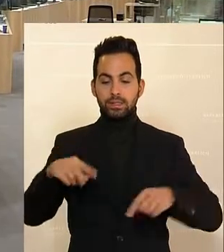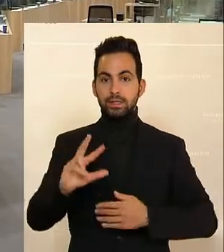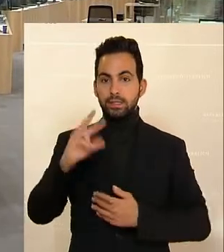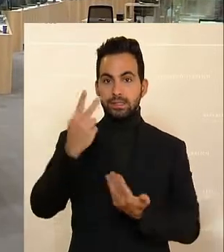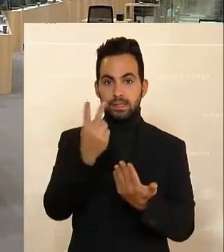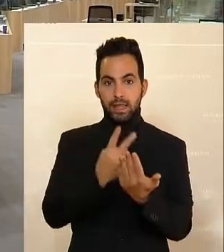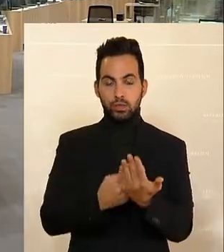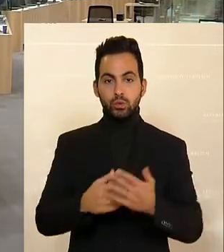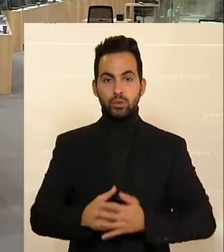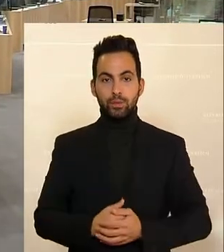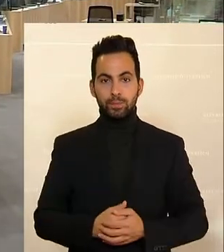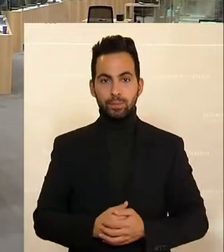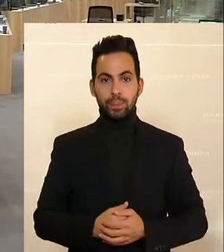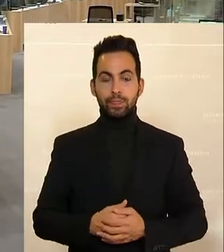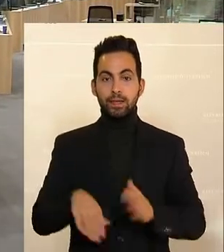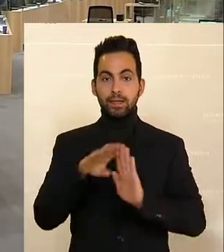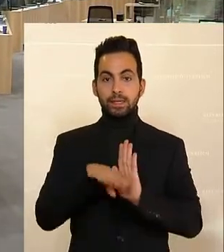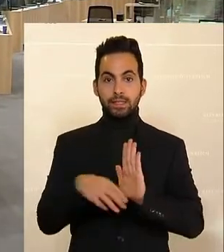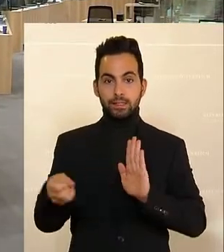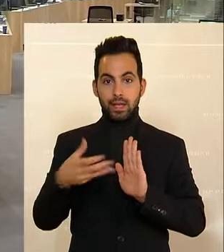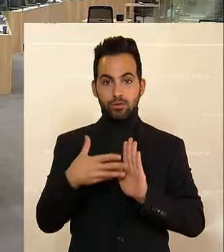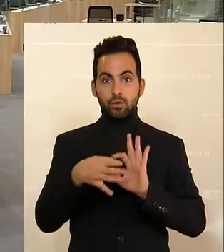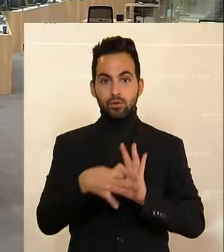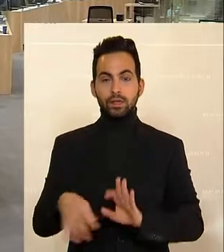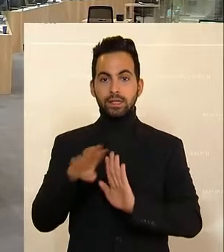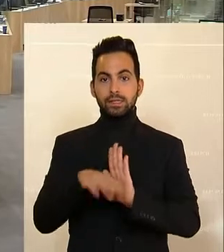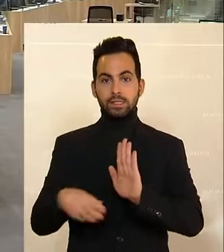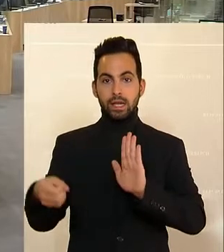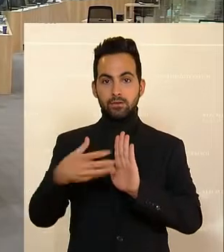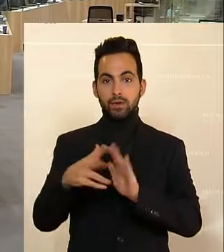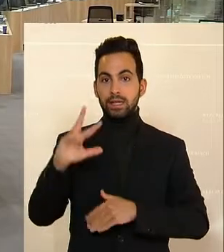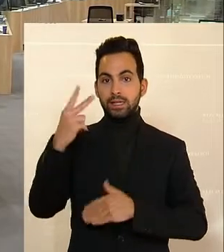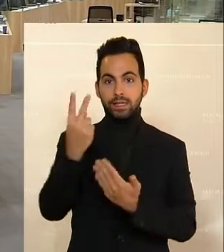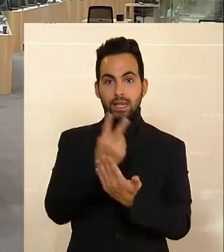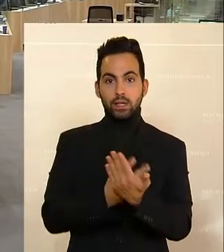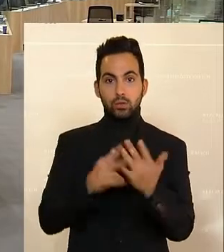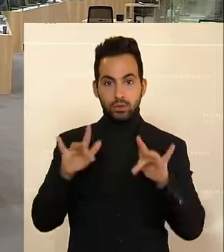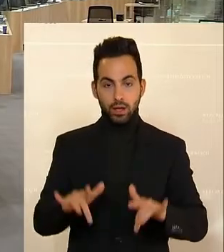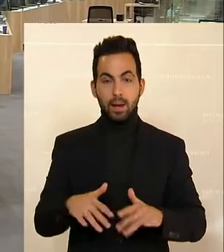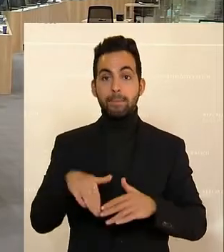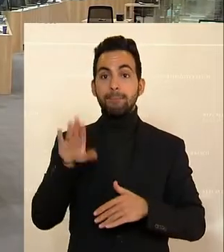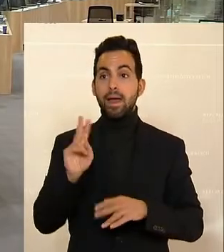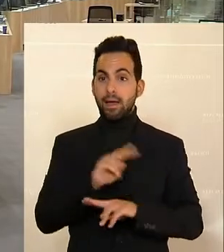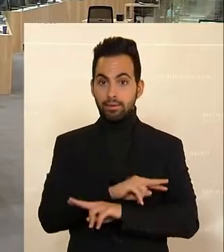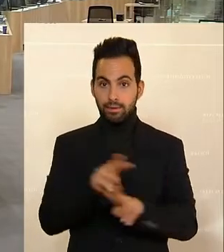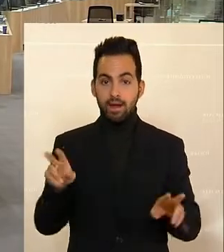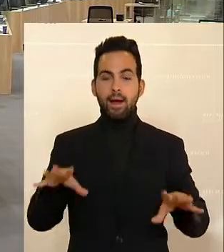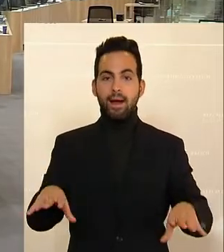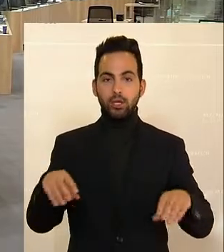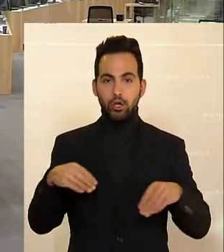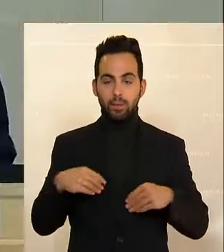zur dritten Lesung des Gesetzentwurfs. Der Gesetzentwurf ist in dritter Lesung mit Mehrheit auch angenommen.